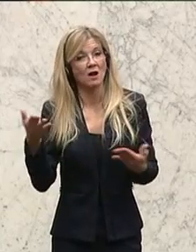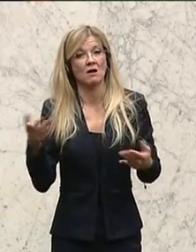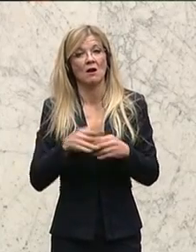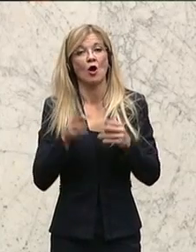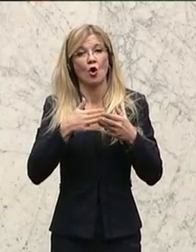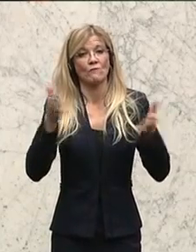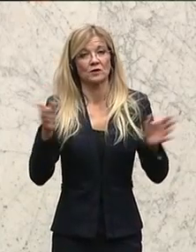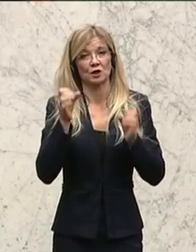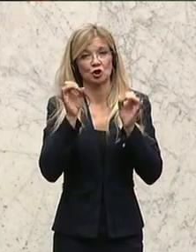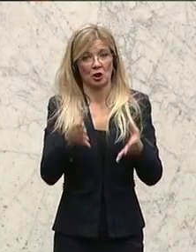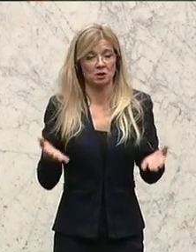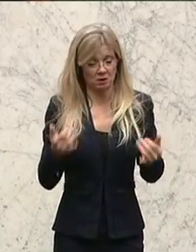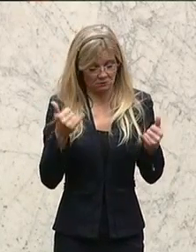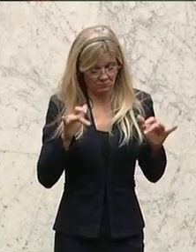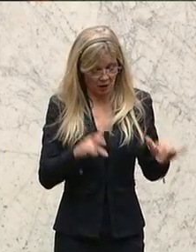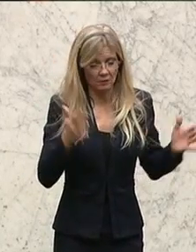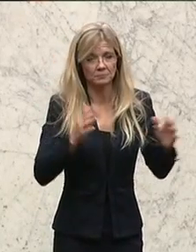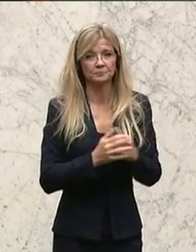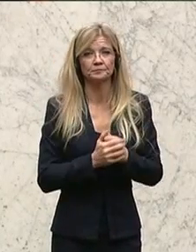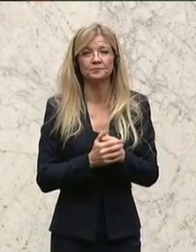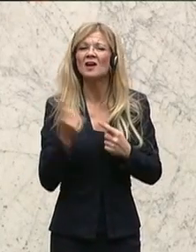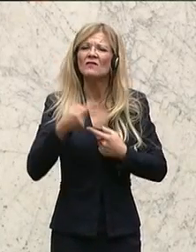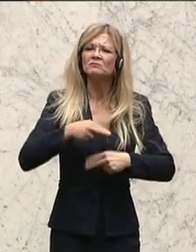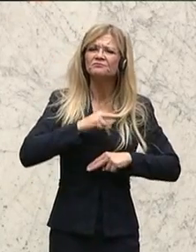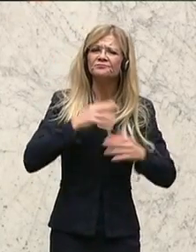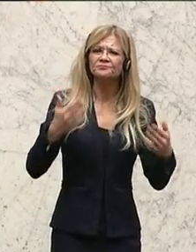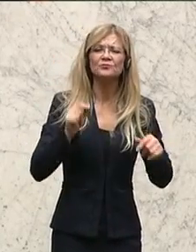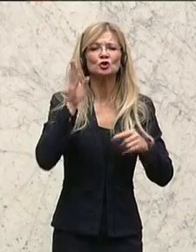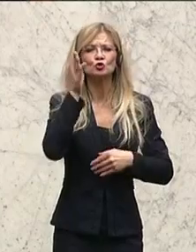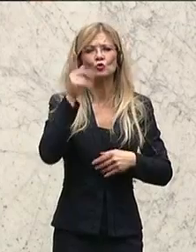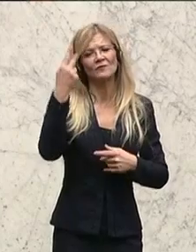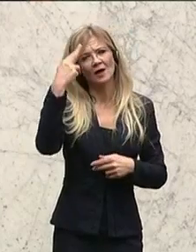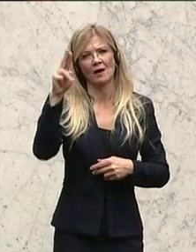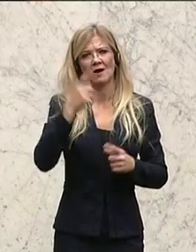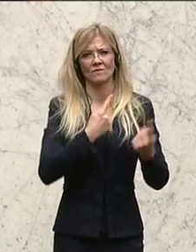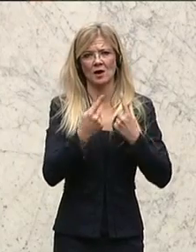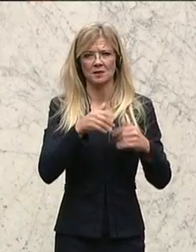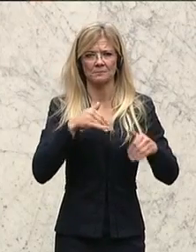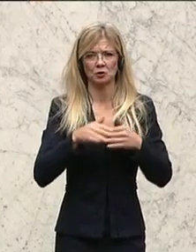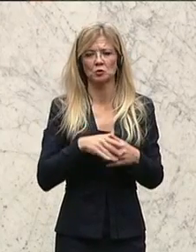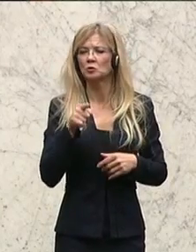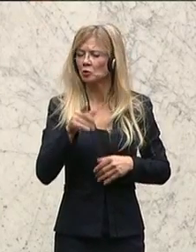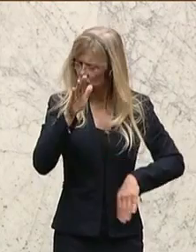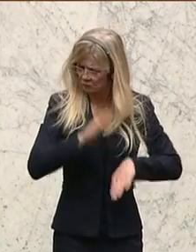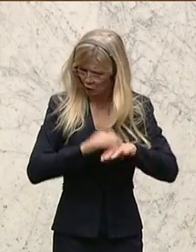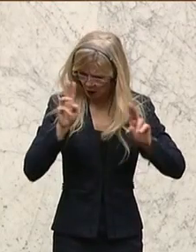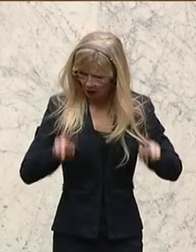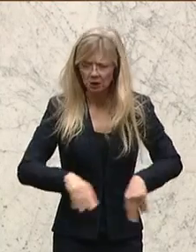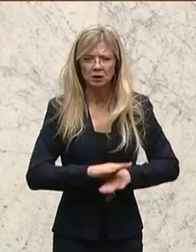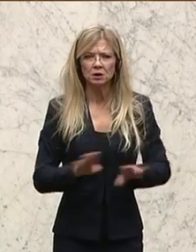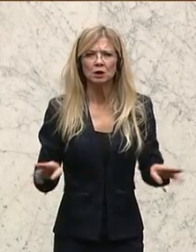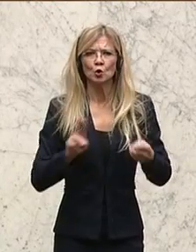erstellt. Zuständig dafür soll in Zukunft der Herr Verkehrsminister sein. Das ist ein vollkommen richtiger